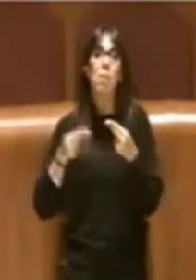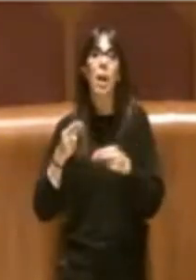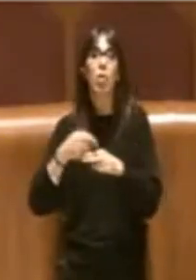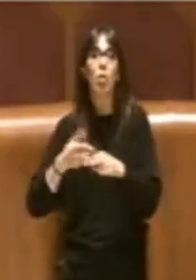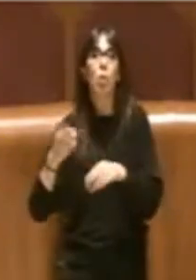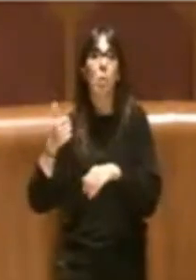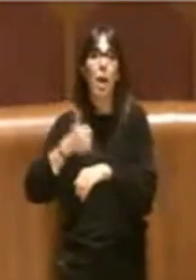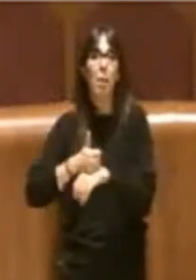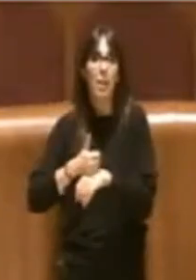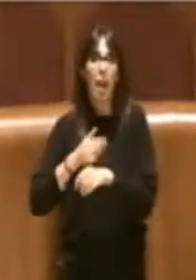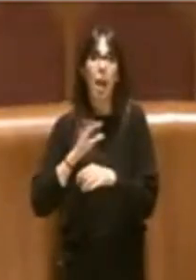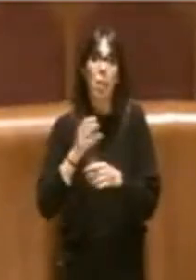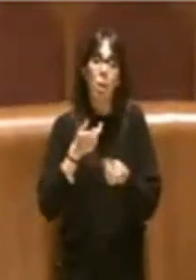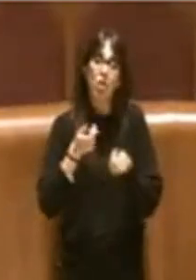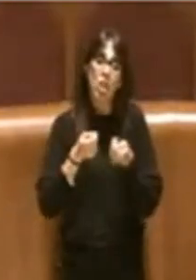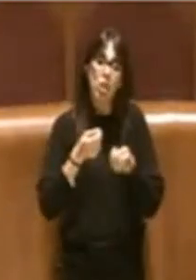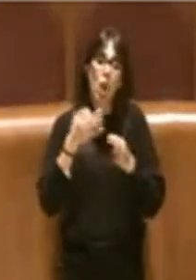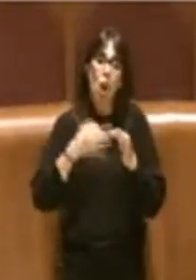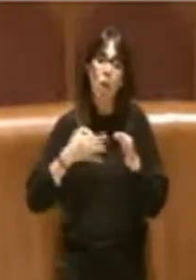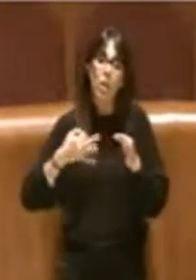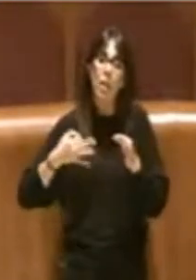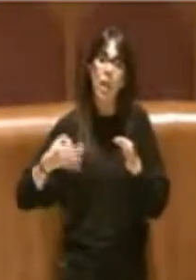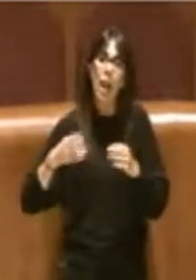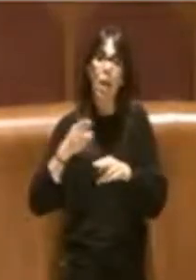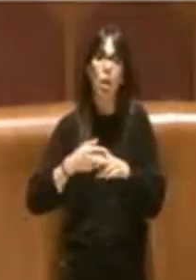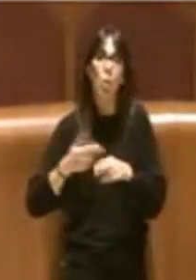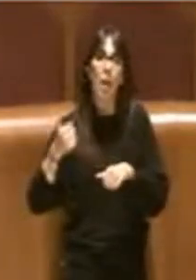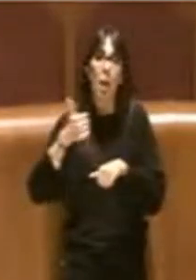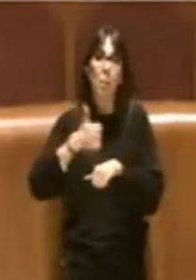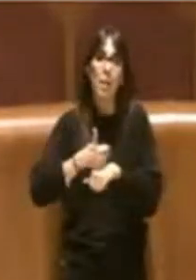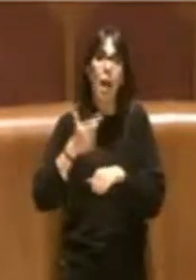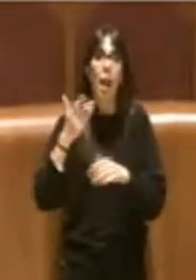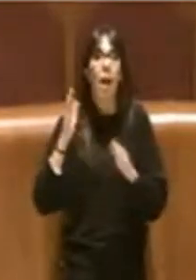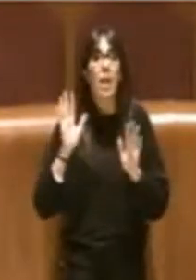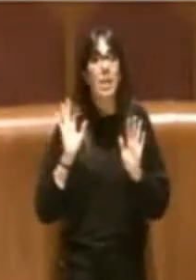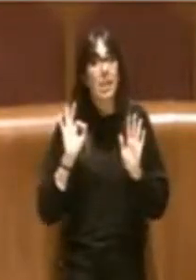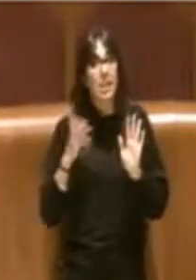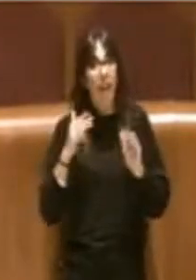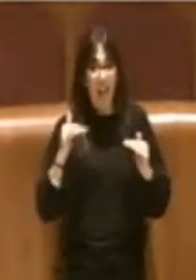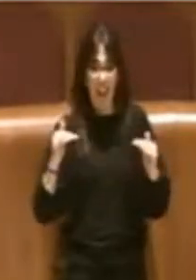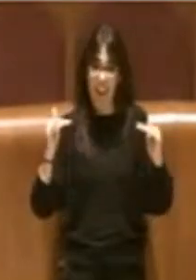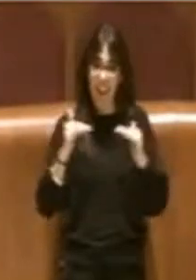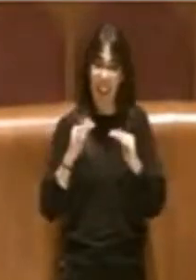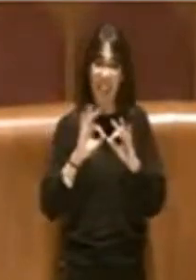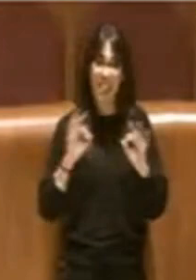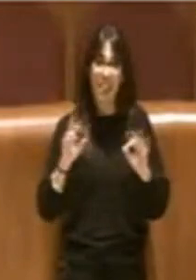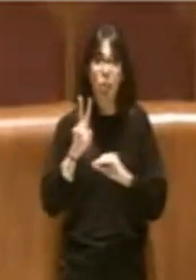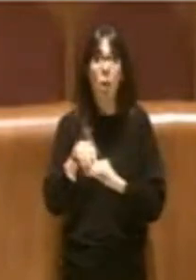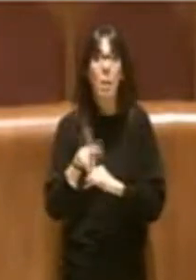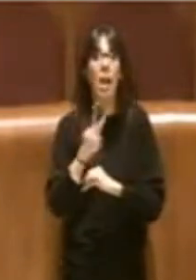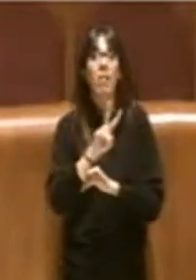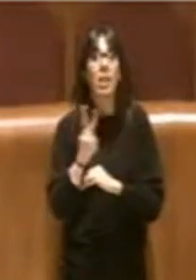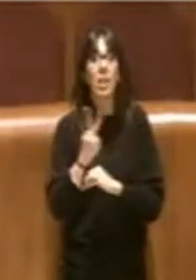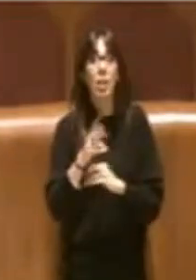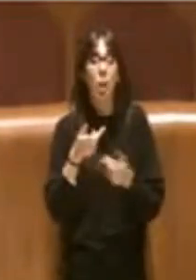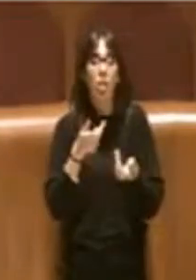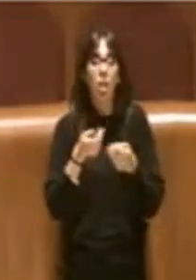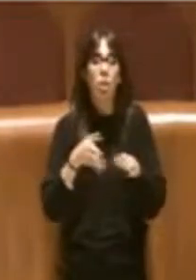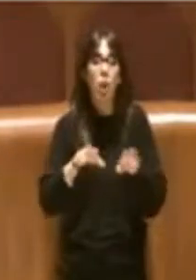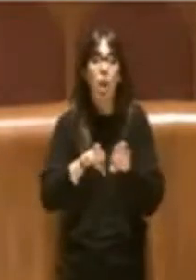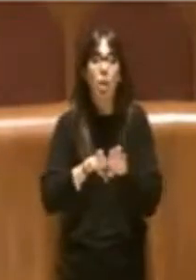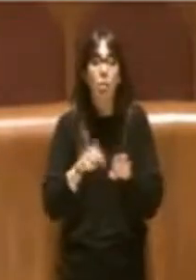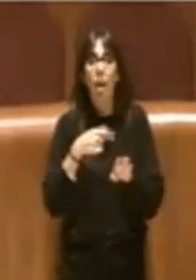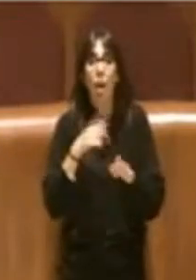ordinaria di Roma Capitale. Altrimenti, nel 2022, quando la gestione sarà chiusa, non sappiamo che pesci